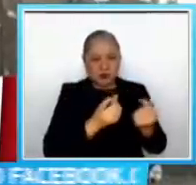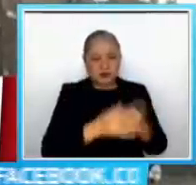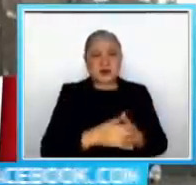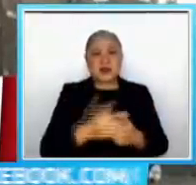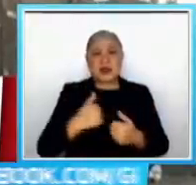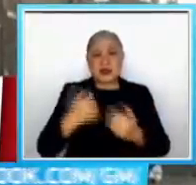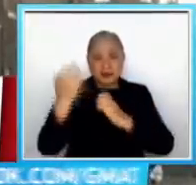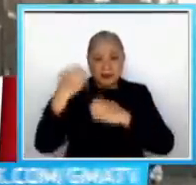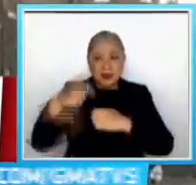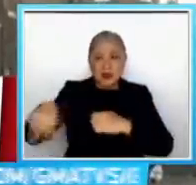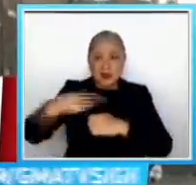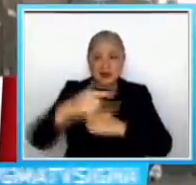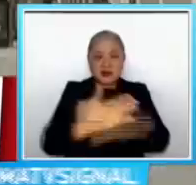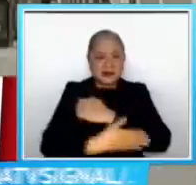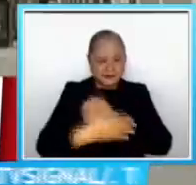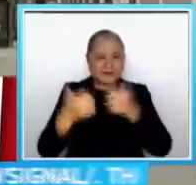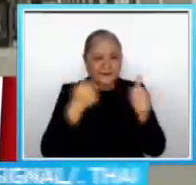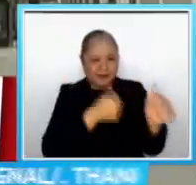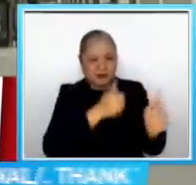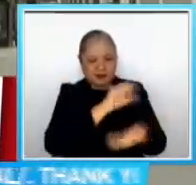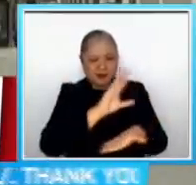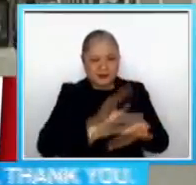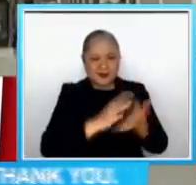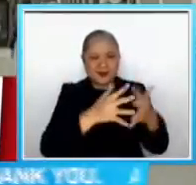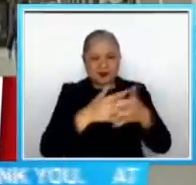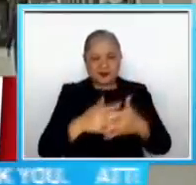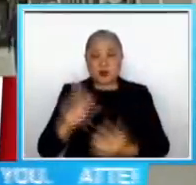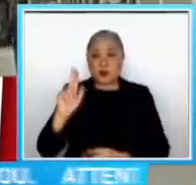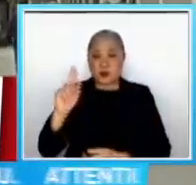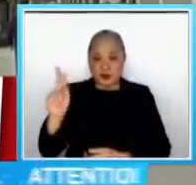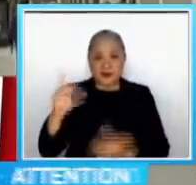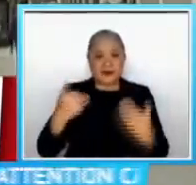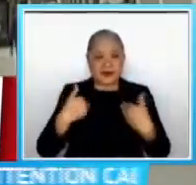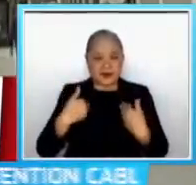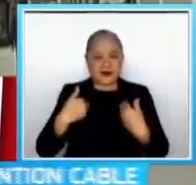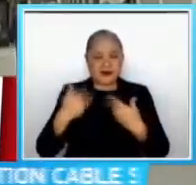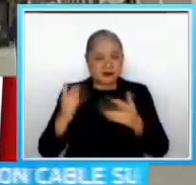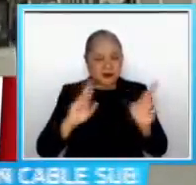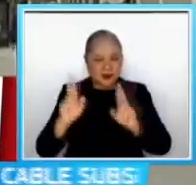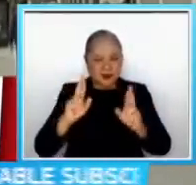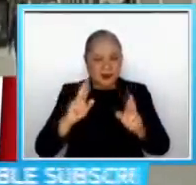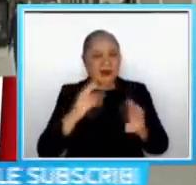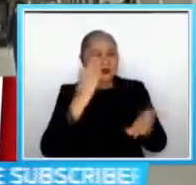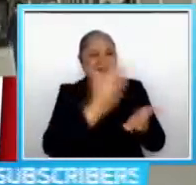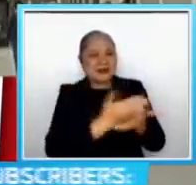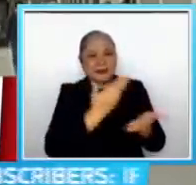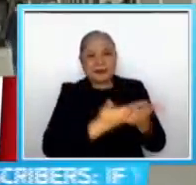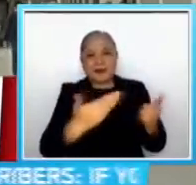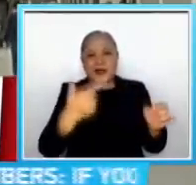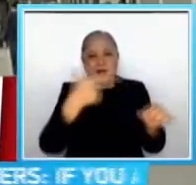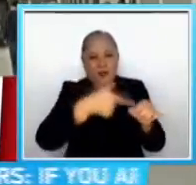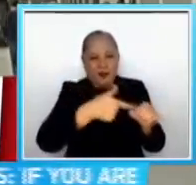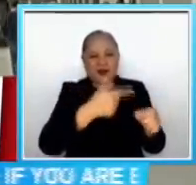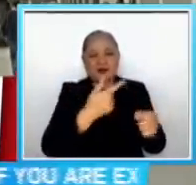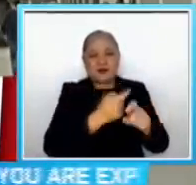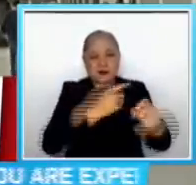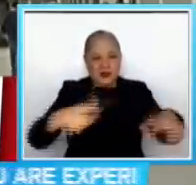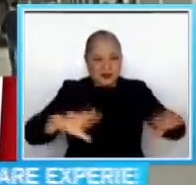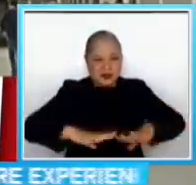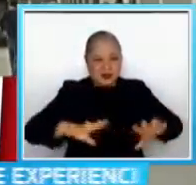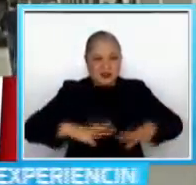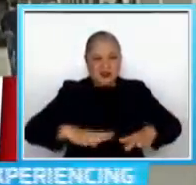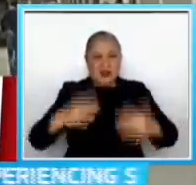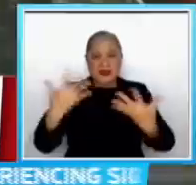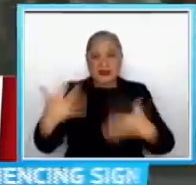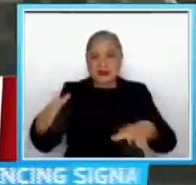iba pang bansa Ang United Kingdom nakatakda na rin daw i-face out ang Russian oil sa katapusan ng taon Sabi ng isang